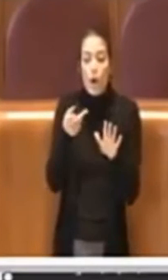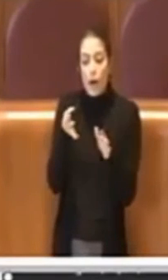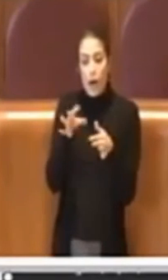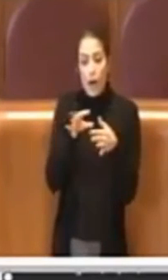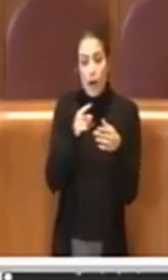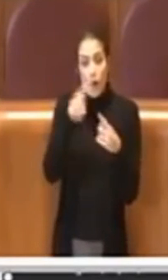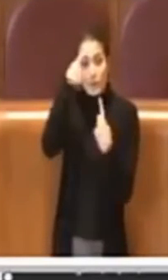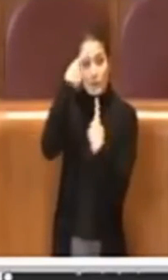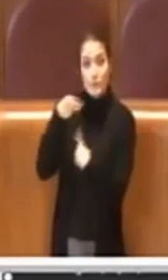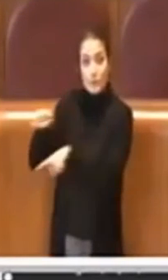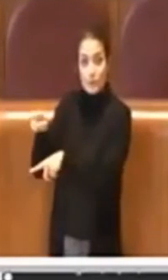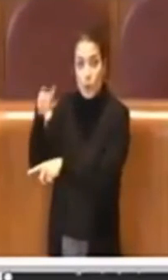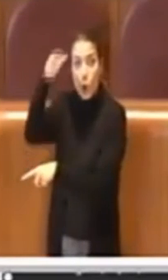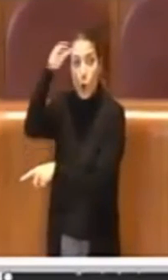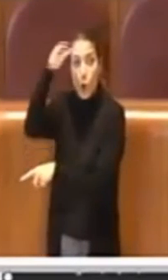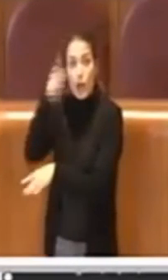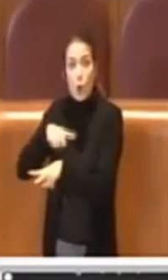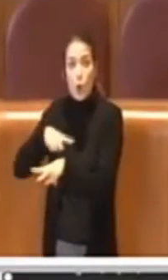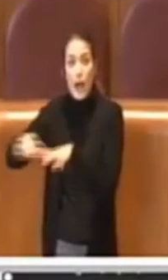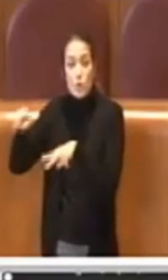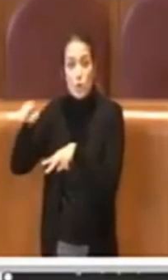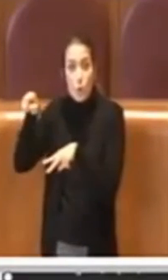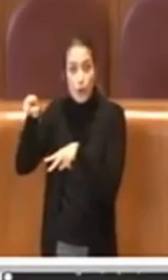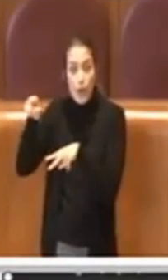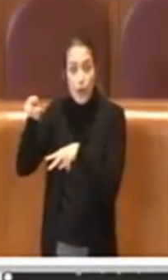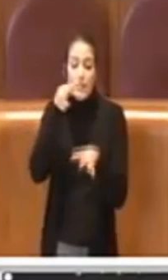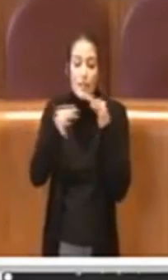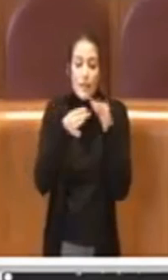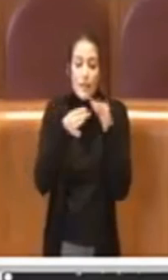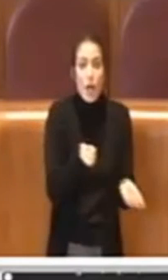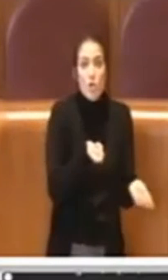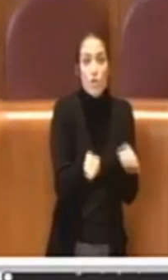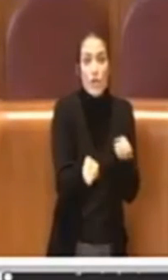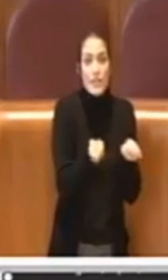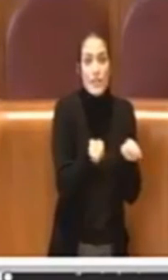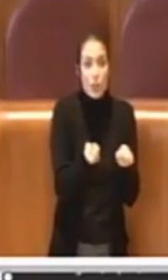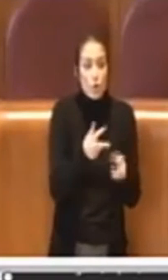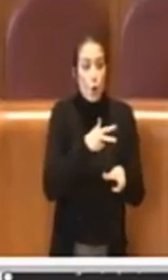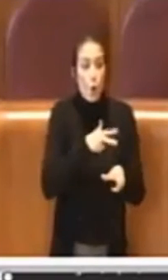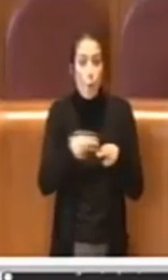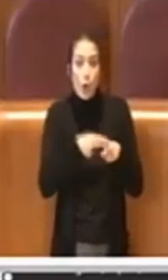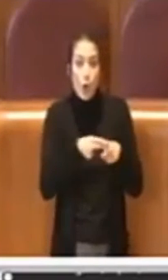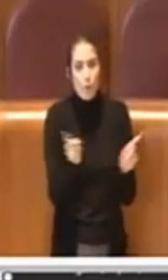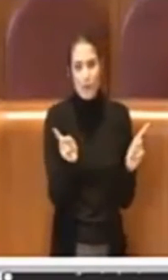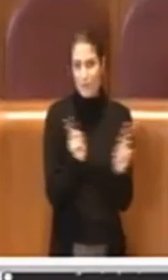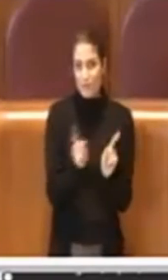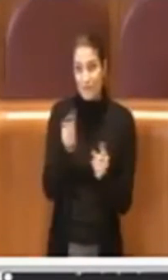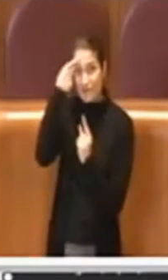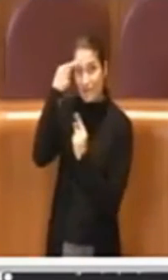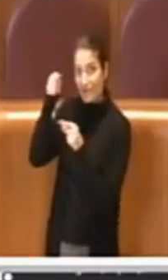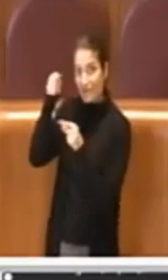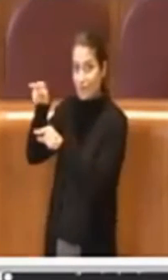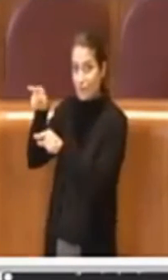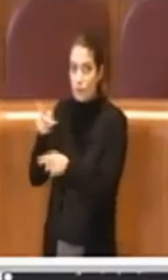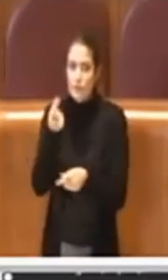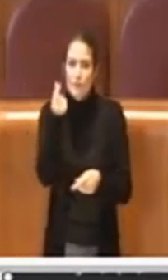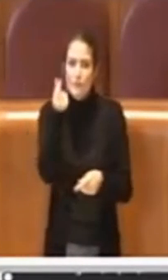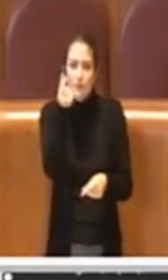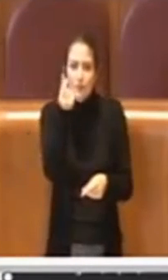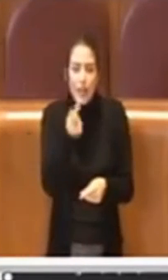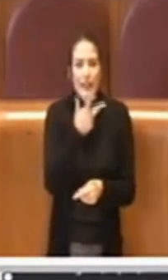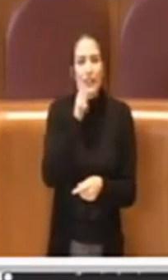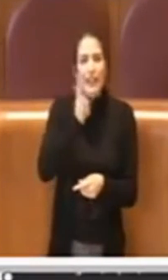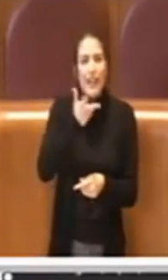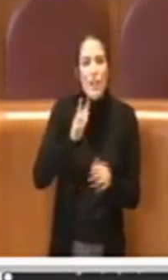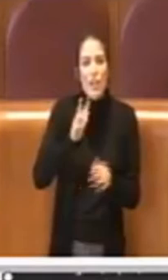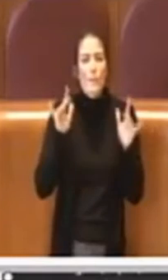del governo nazionale, dunque non nelle mani del comune di Roma, ammontava a 13 miliardi di Euro,